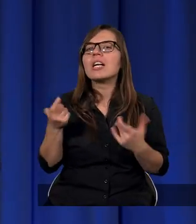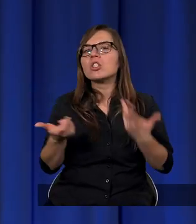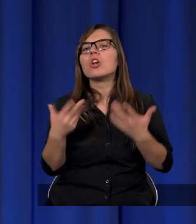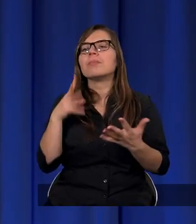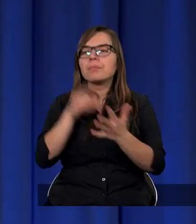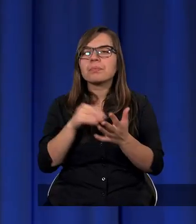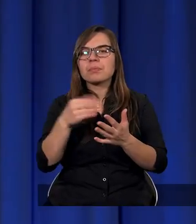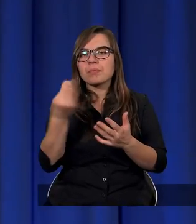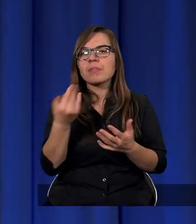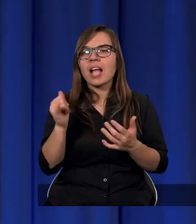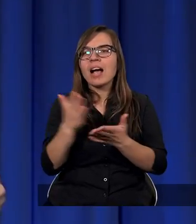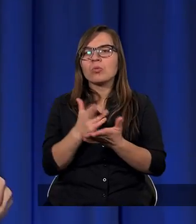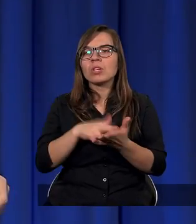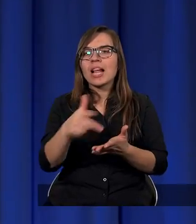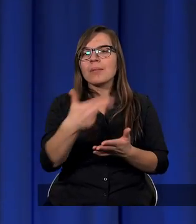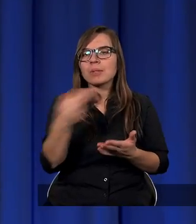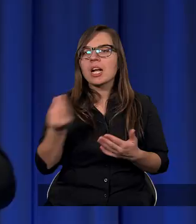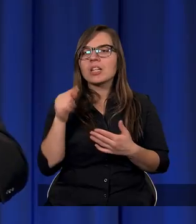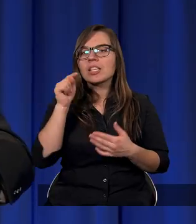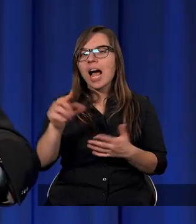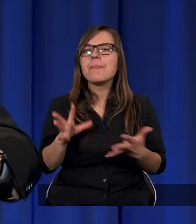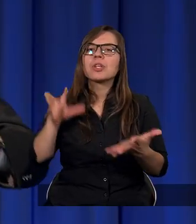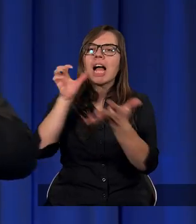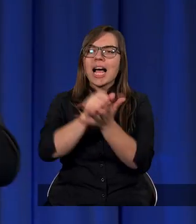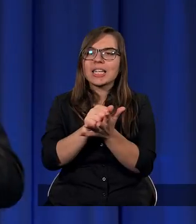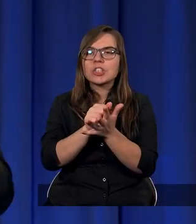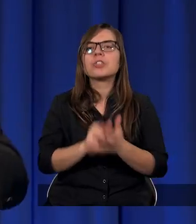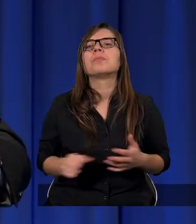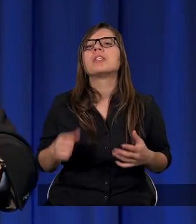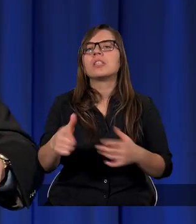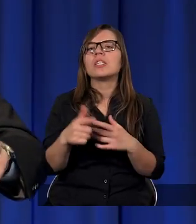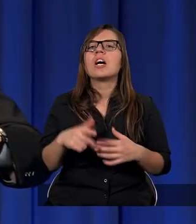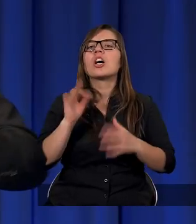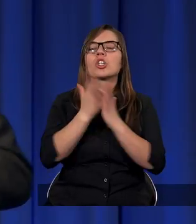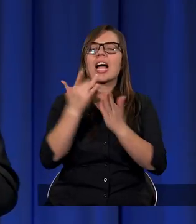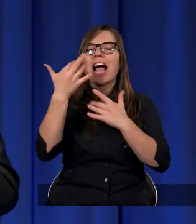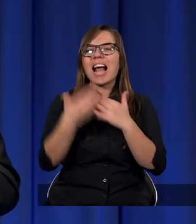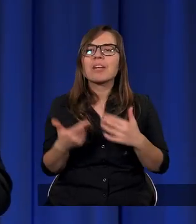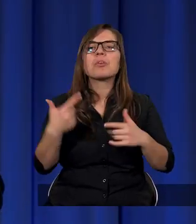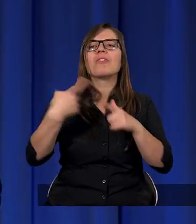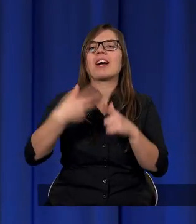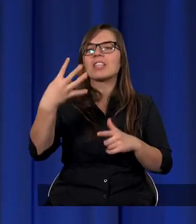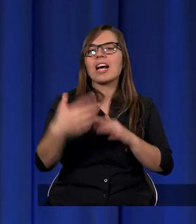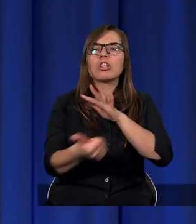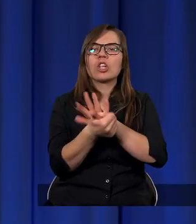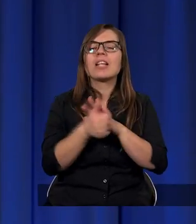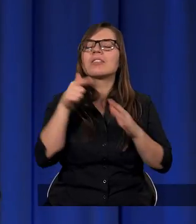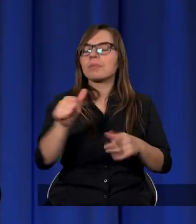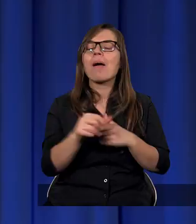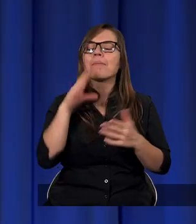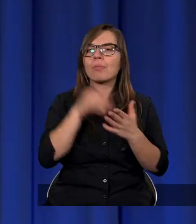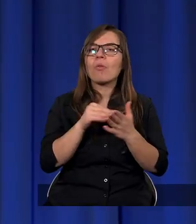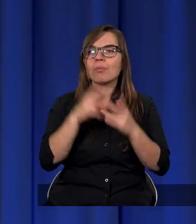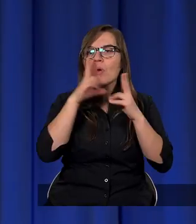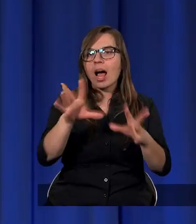już jesteśmy na tym temacie to jeszcze tam sięgnijmy. Księga liczb 24-16 tam jest pokazane, że